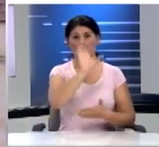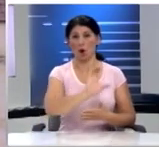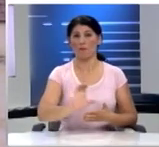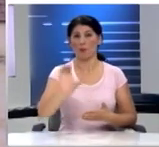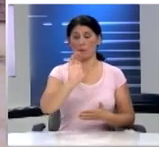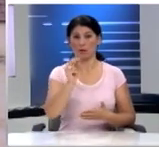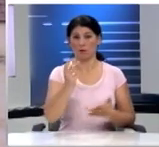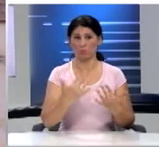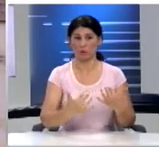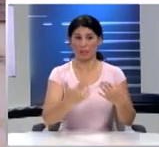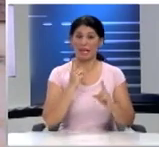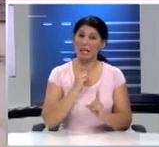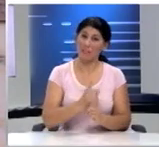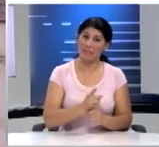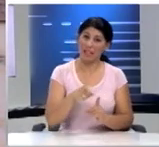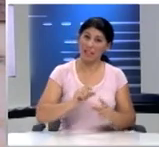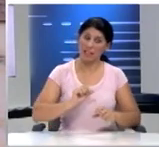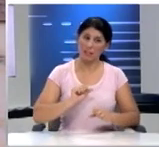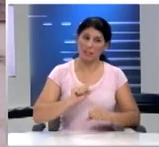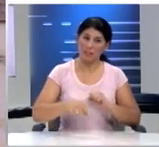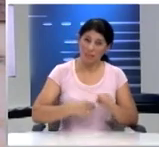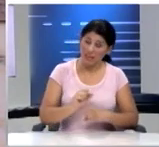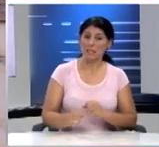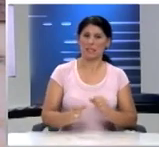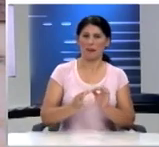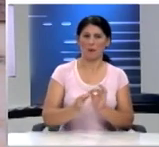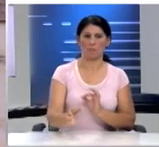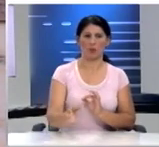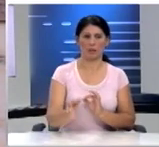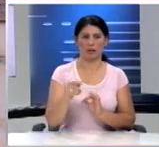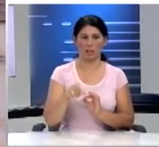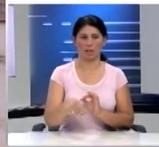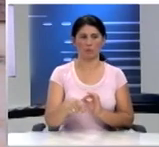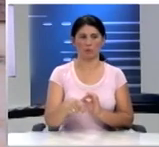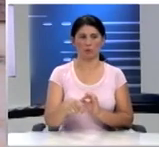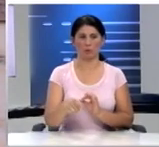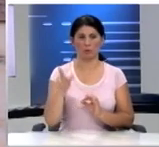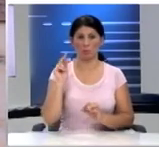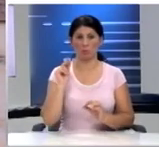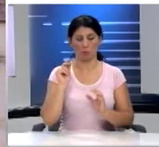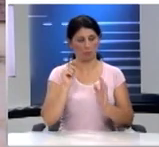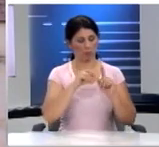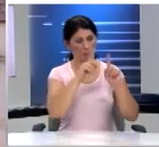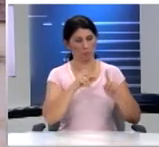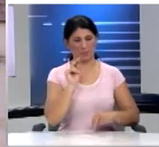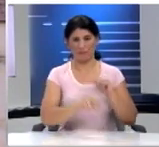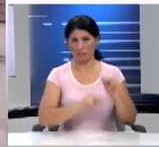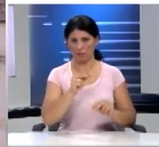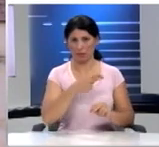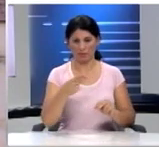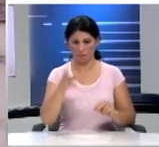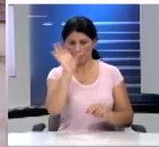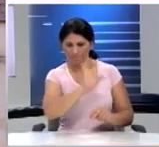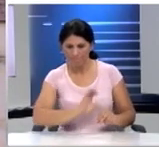Κοινοβούλιο ιδιαίτερα για τη δραστική εφαρμογή αυτού του ψηφίσματος για την